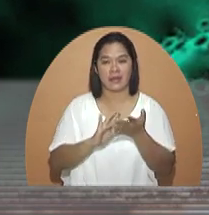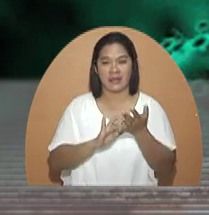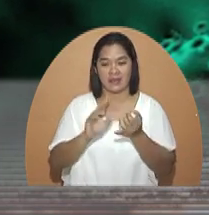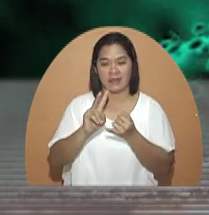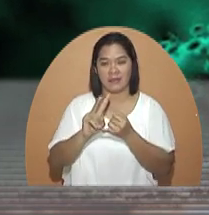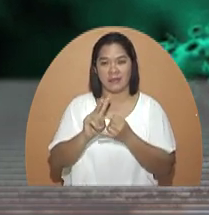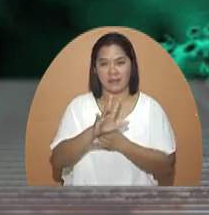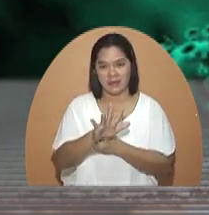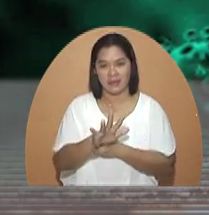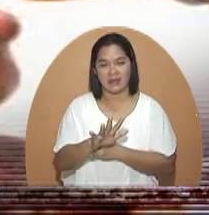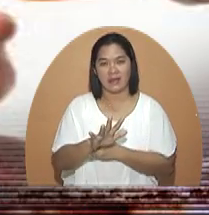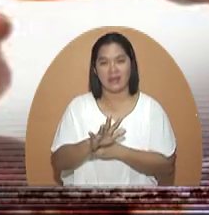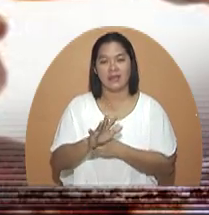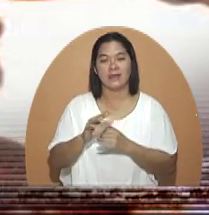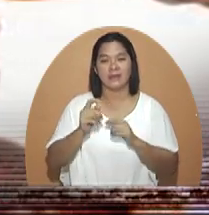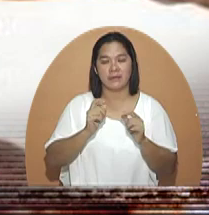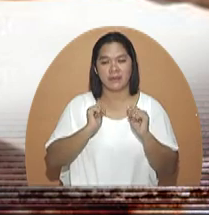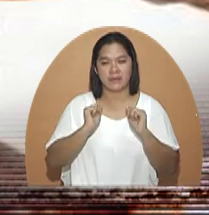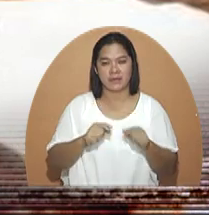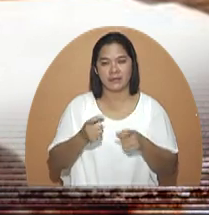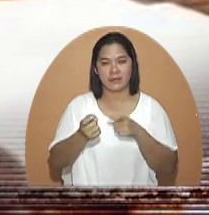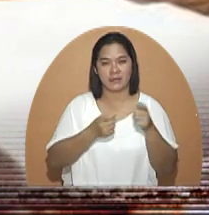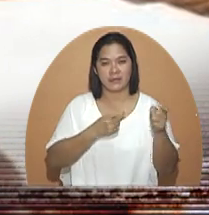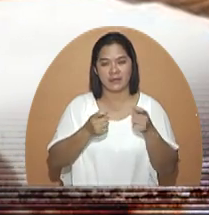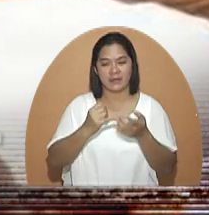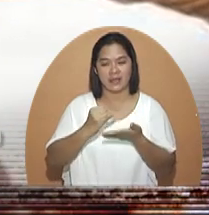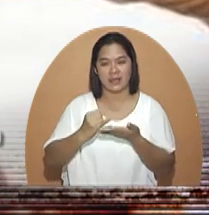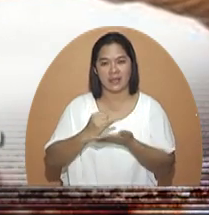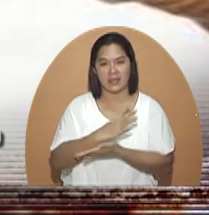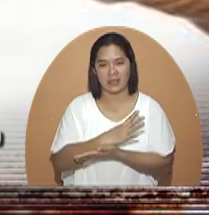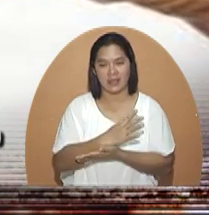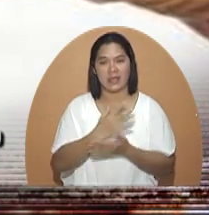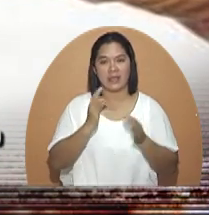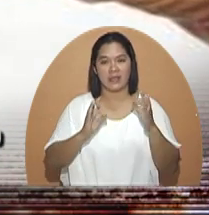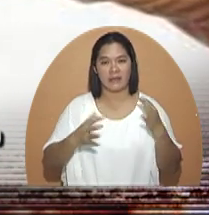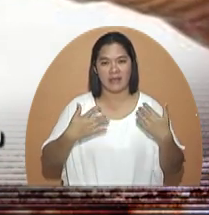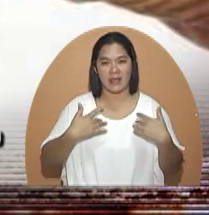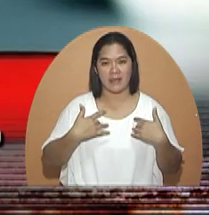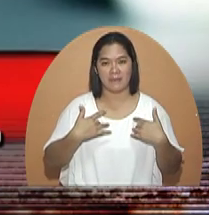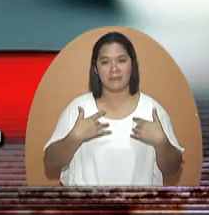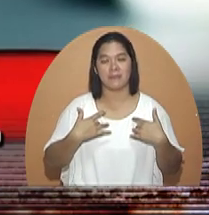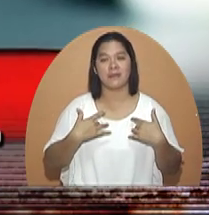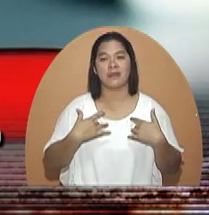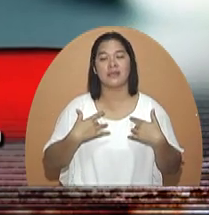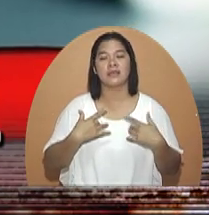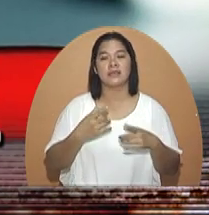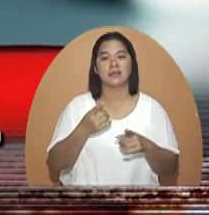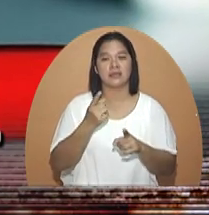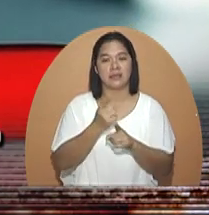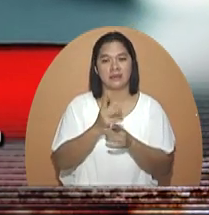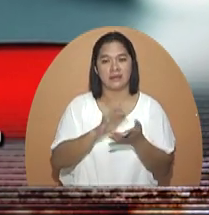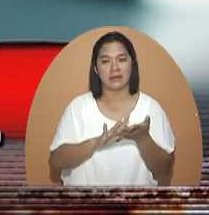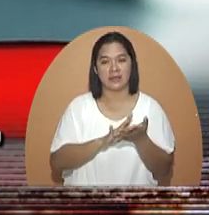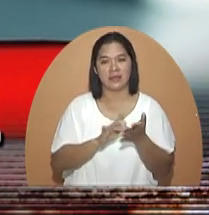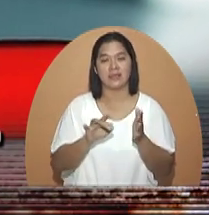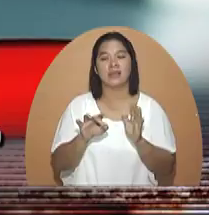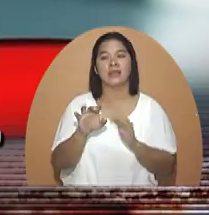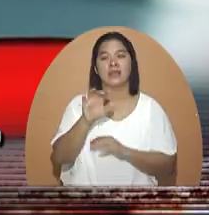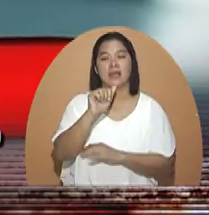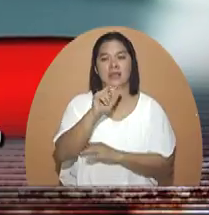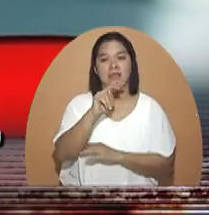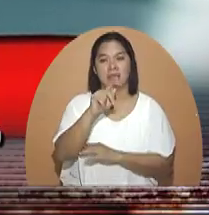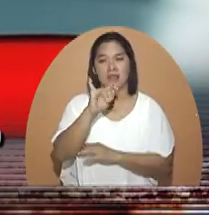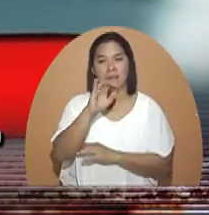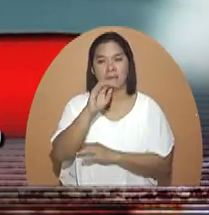gamot sa virus naaga pa ng infeksyon pag ito ay mayroong karampatang gamot na katulad ng mga